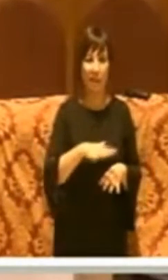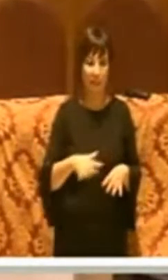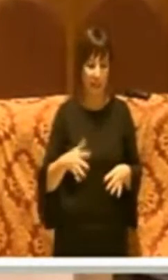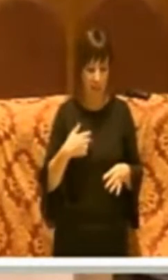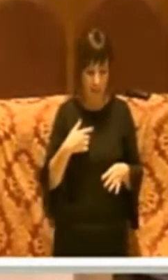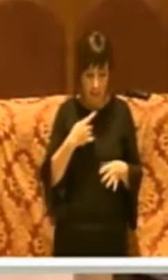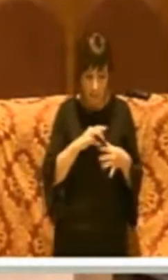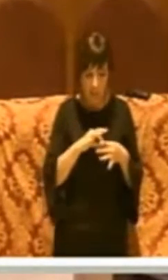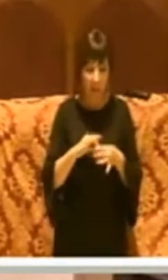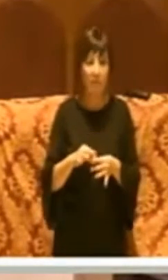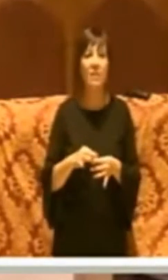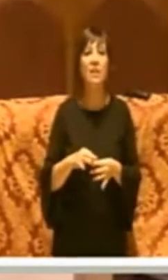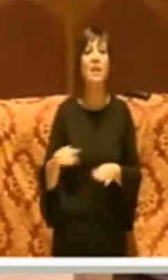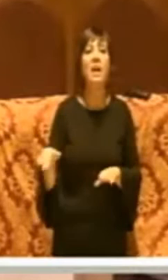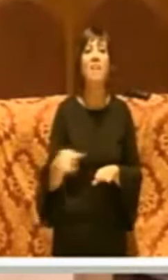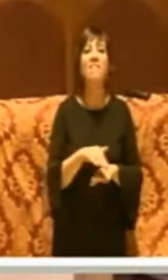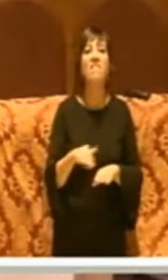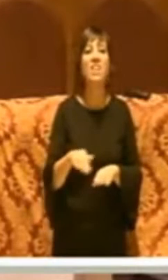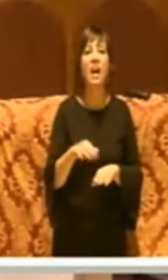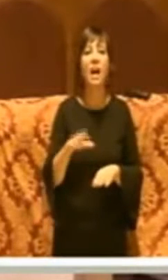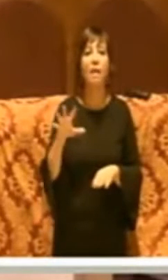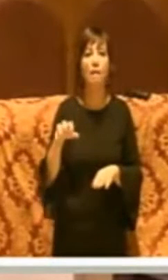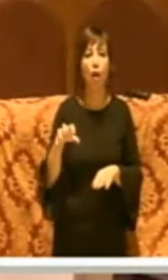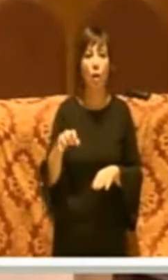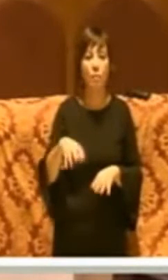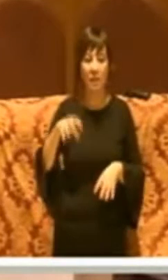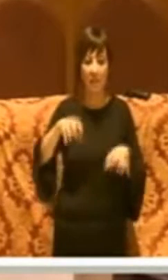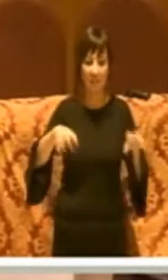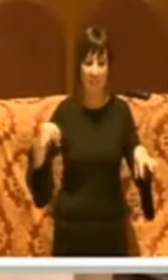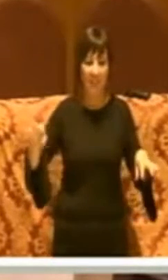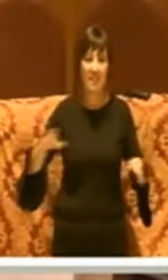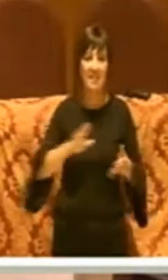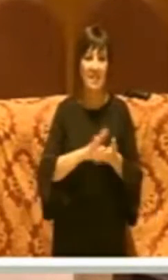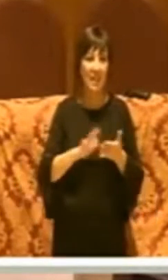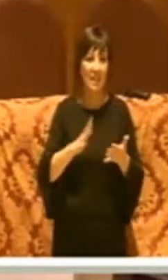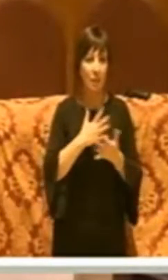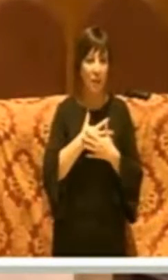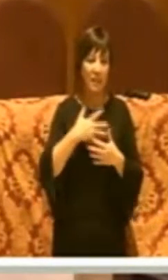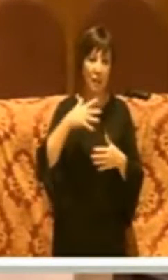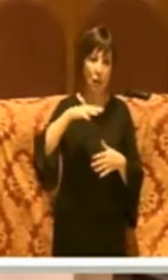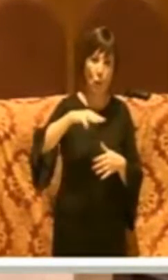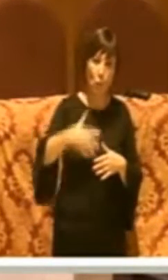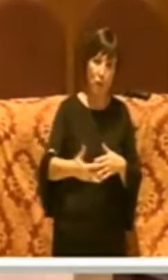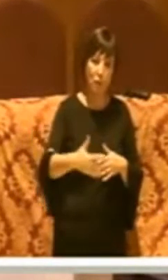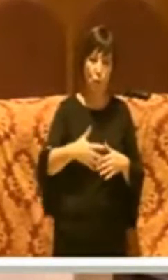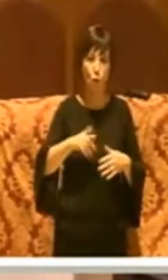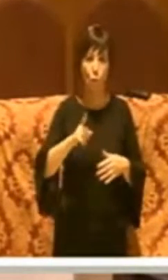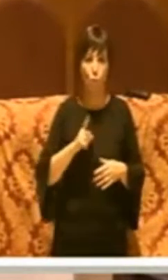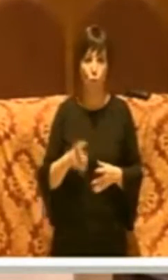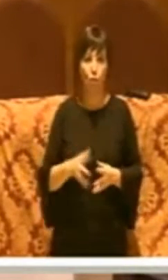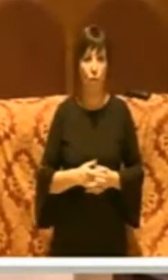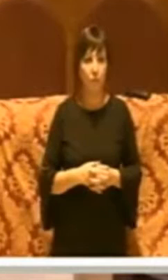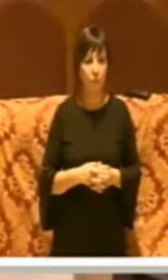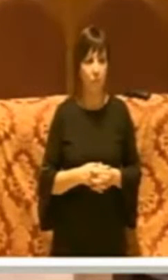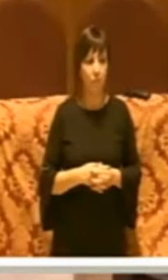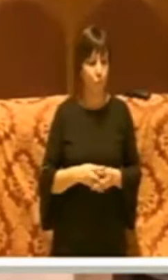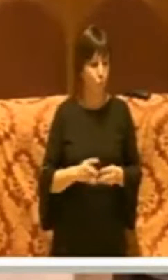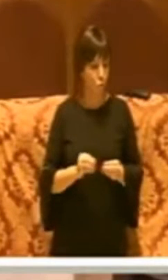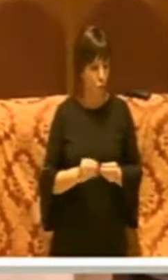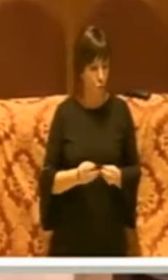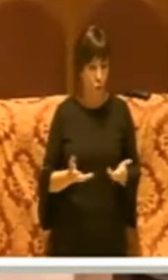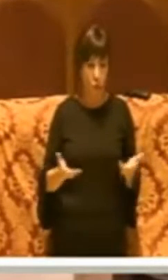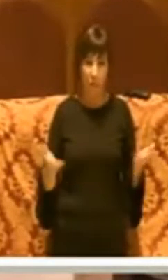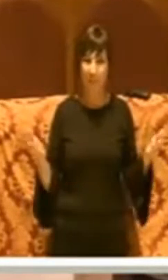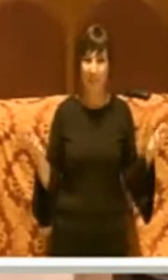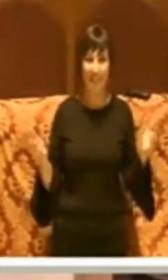noi la chiamiamo viaformi ai villini Santa Maria al quinto municipio come è possibile